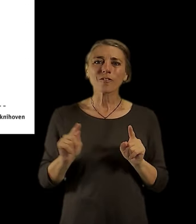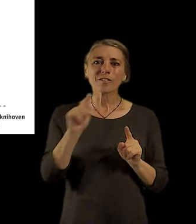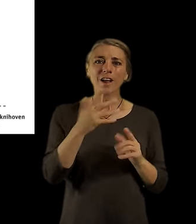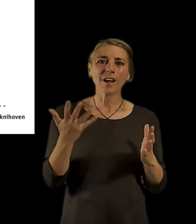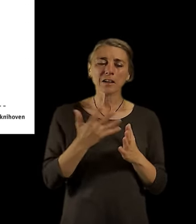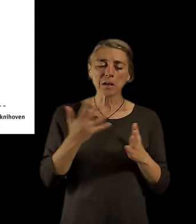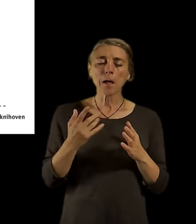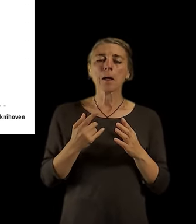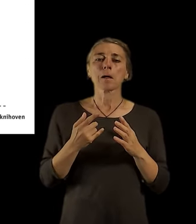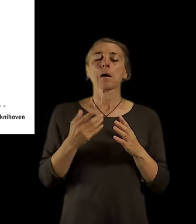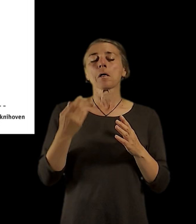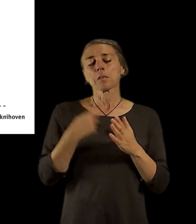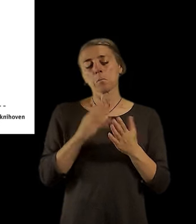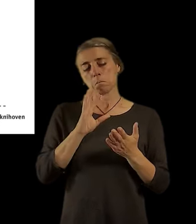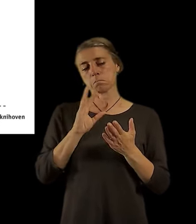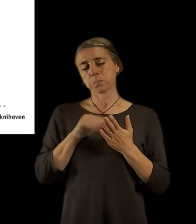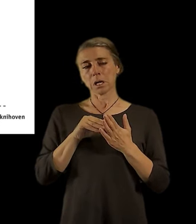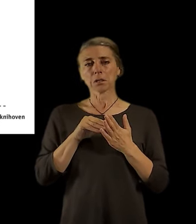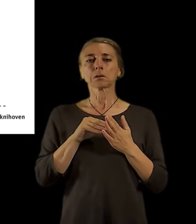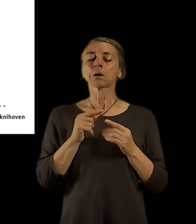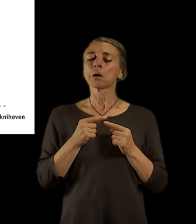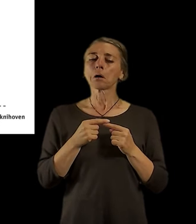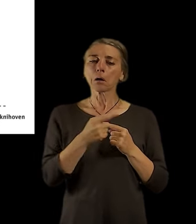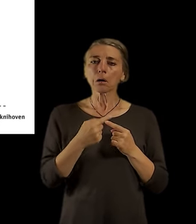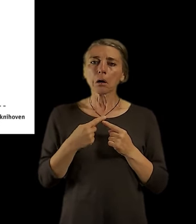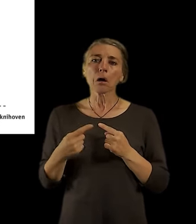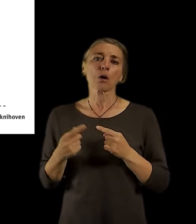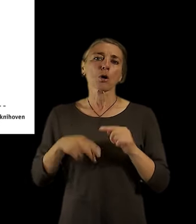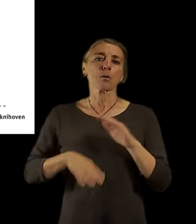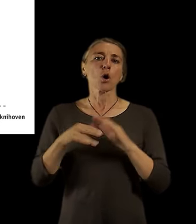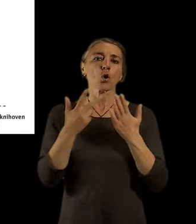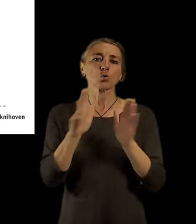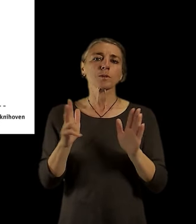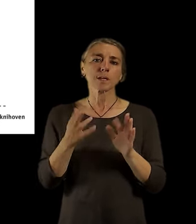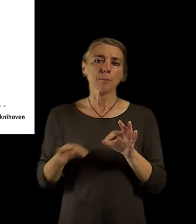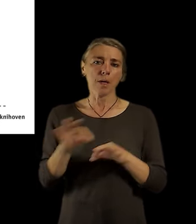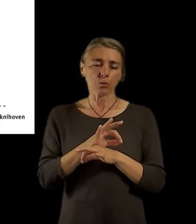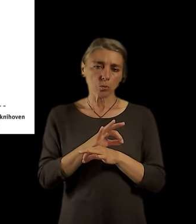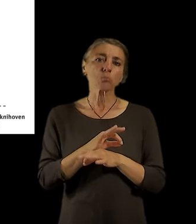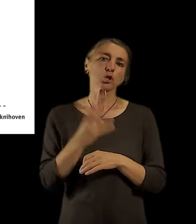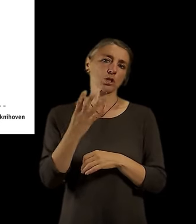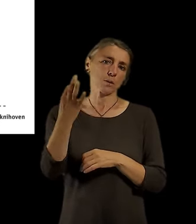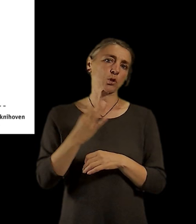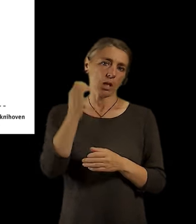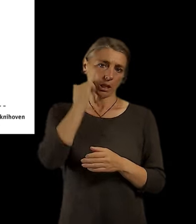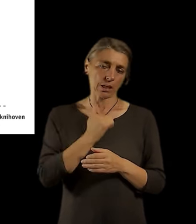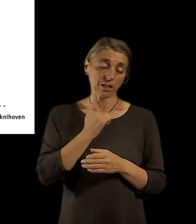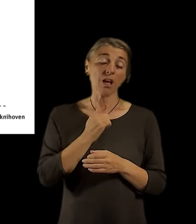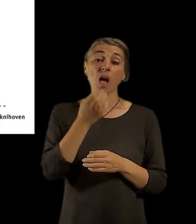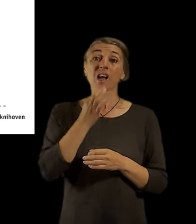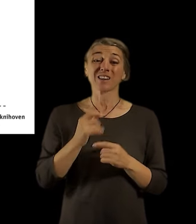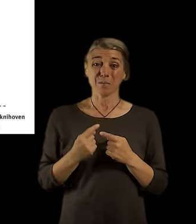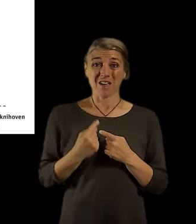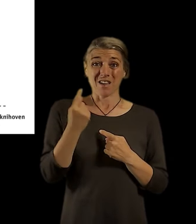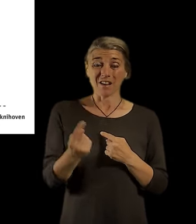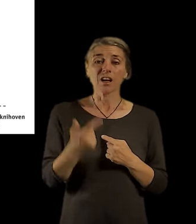metrů od knihovny v té ideální docházkové vzdálenosti bydlí 44% obyvatel a v té delší vzdálenosti těch 1500 metrů je to